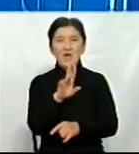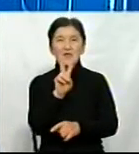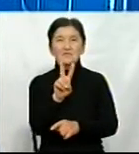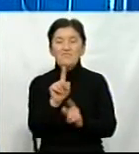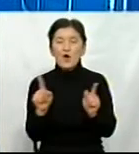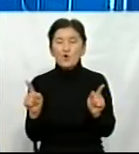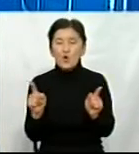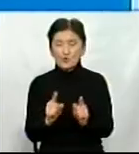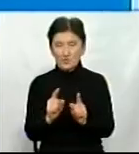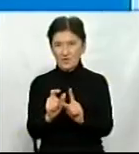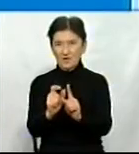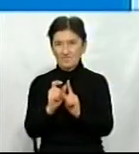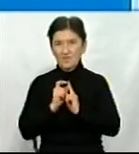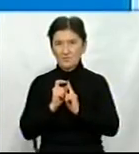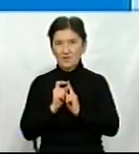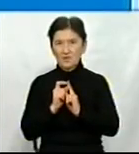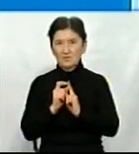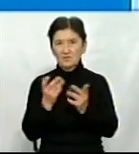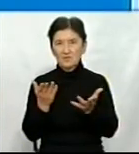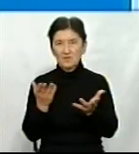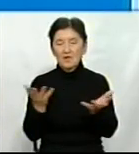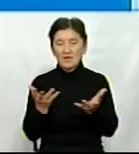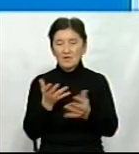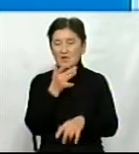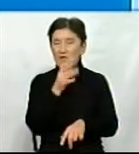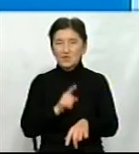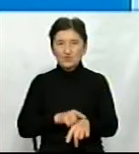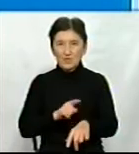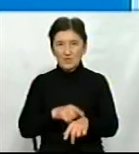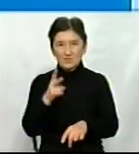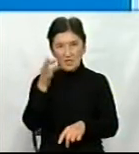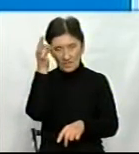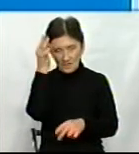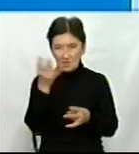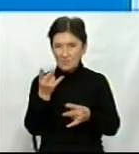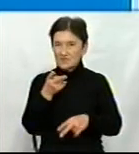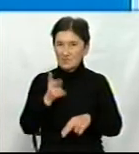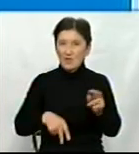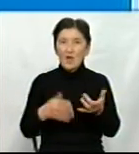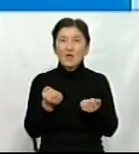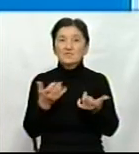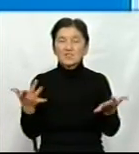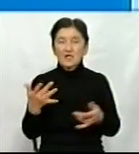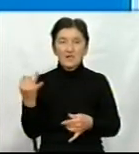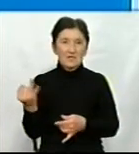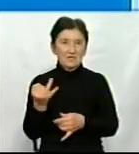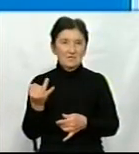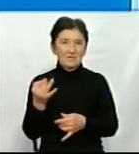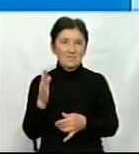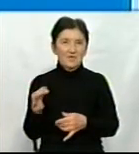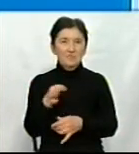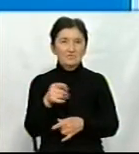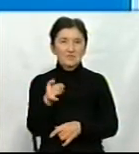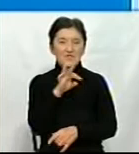питання, дві коротких відповіді. Нас трошки, як кажуть, час уже нагадує, що маємо завершувати. Скільки сільгосптоваровиробників області